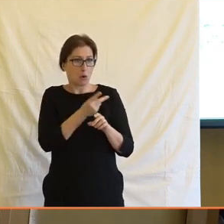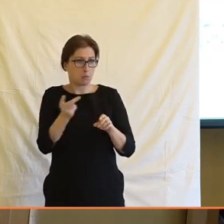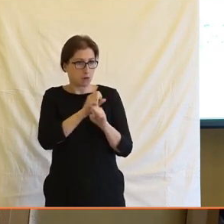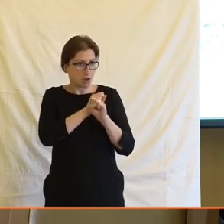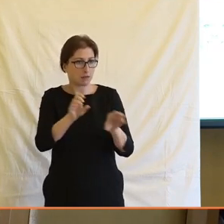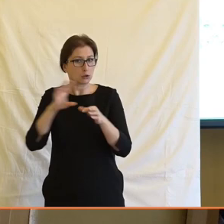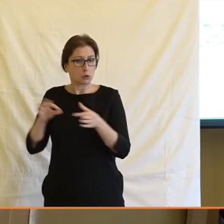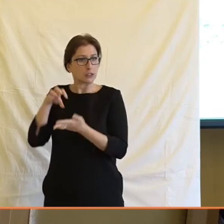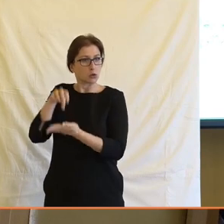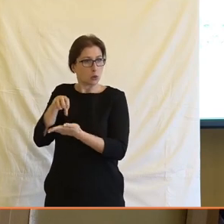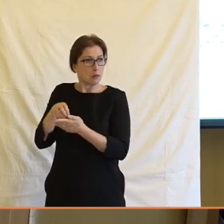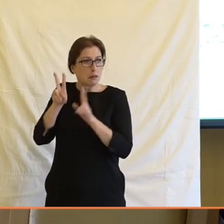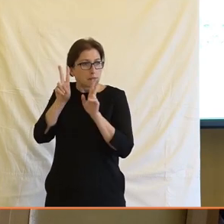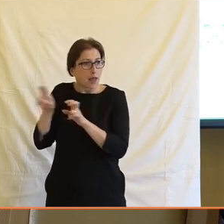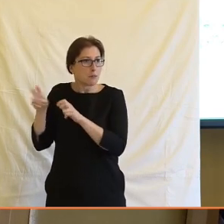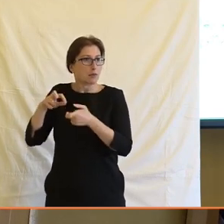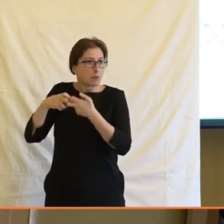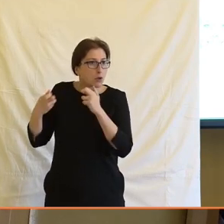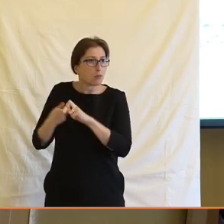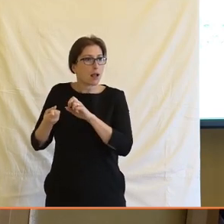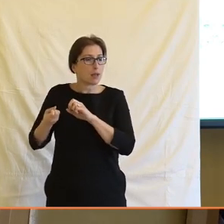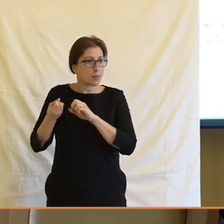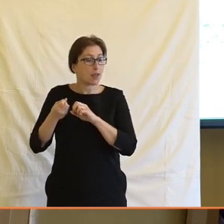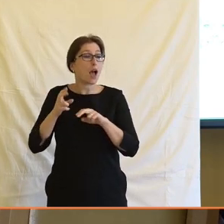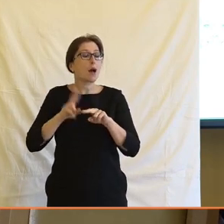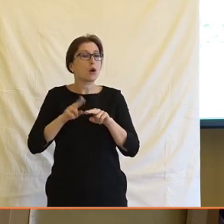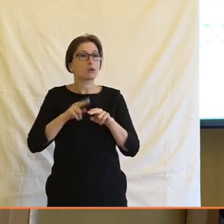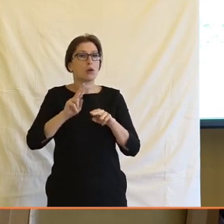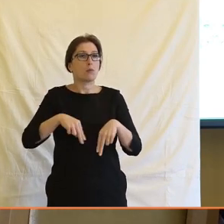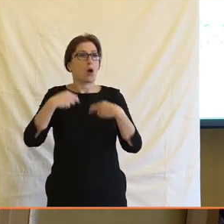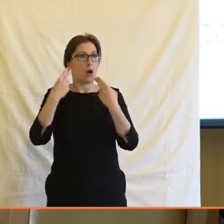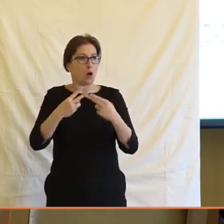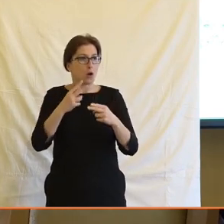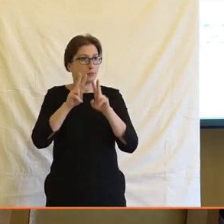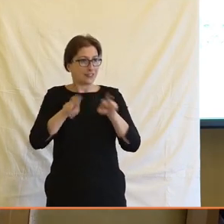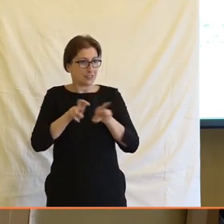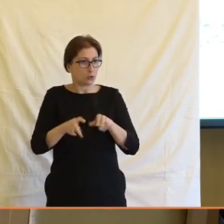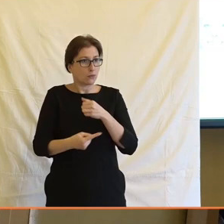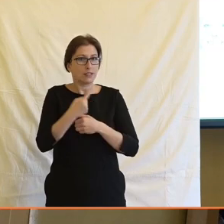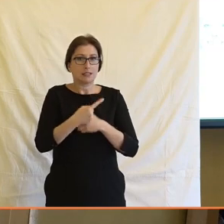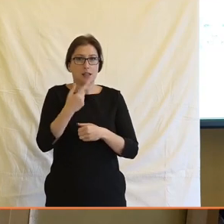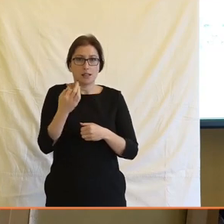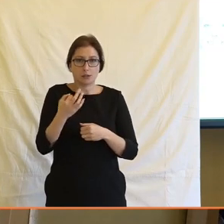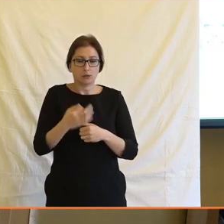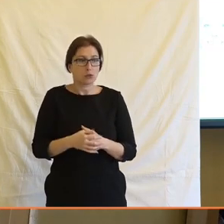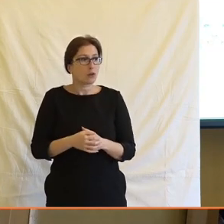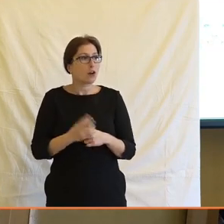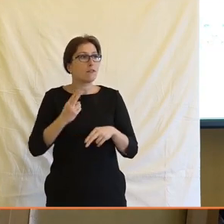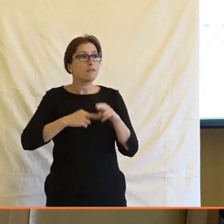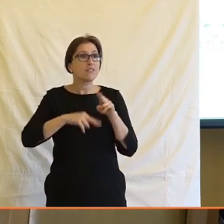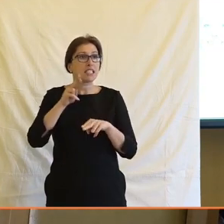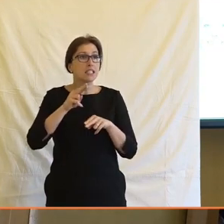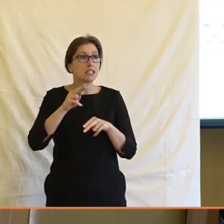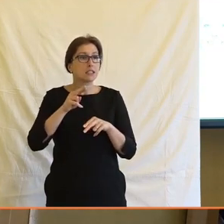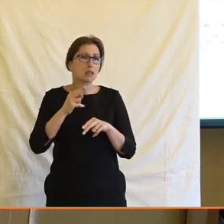média i soukromá. A potom se ale ukazuje v dalším grafu, že vlastně většina z